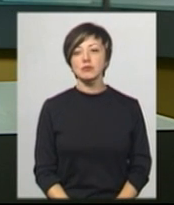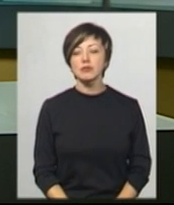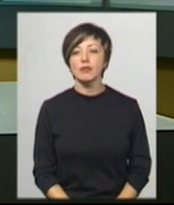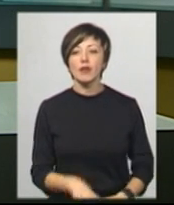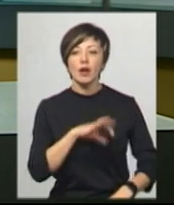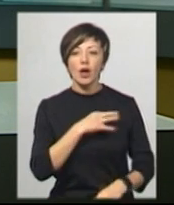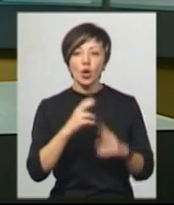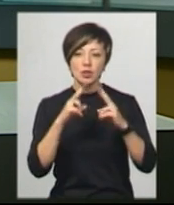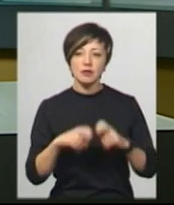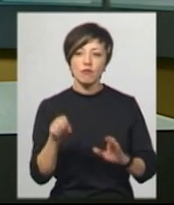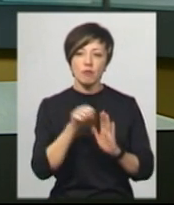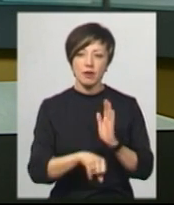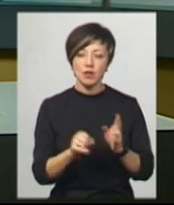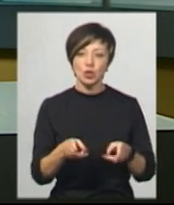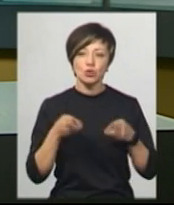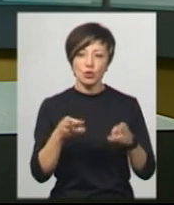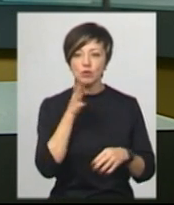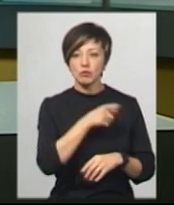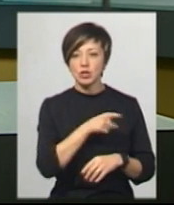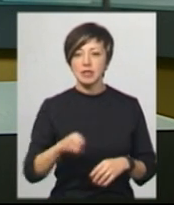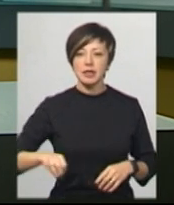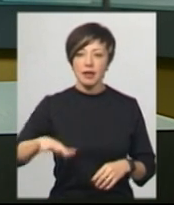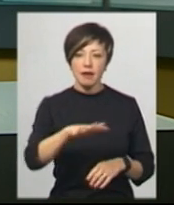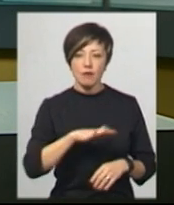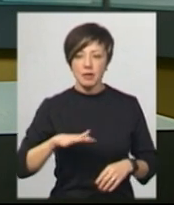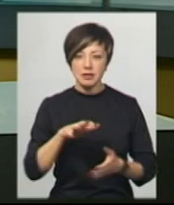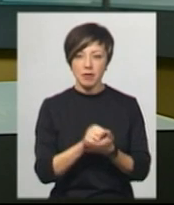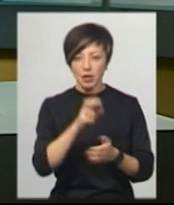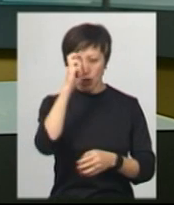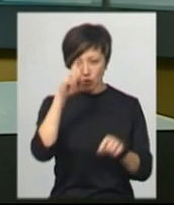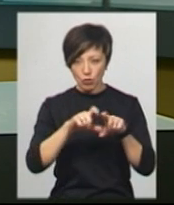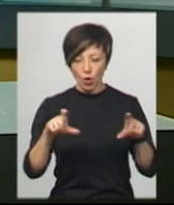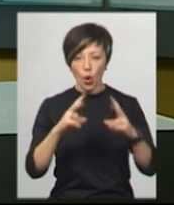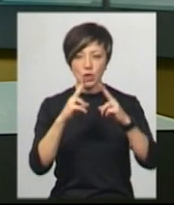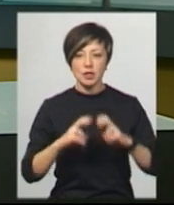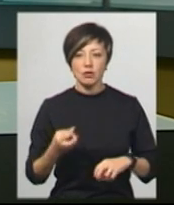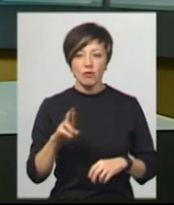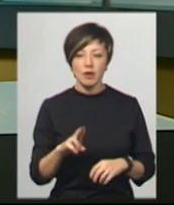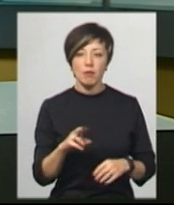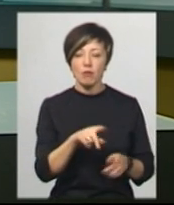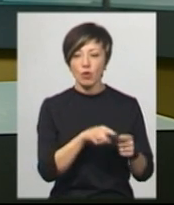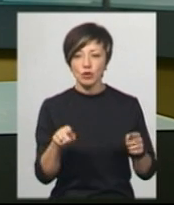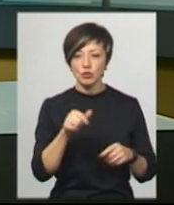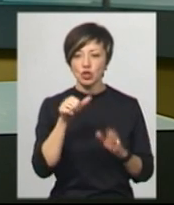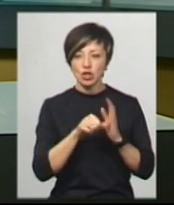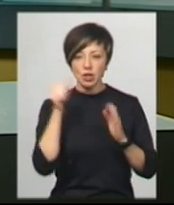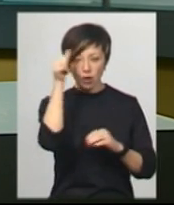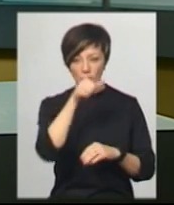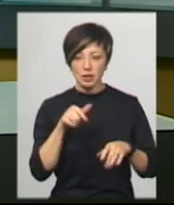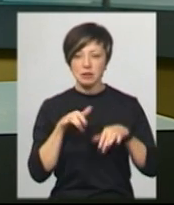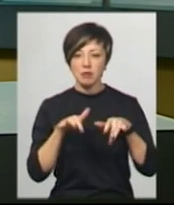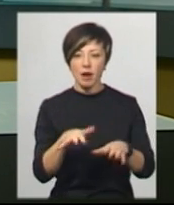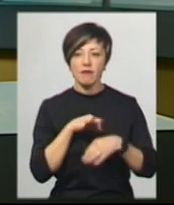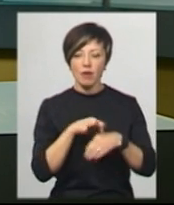Розслідуваннями вбивств та злочинів під час Євромайдану займається Держбюро розслідувань. Протягом майже шести років справи вело